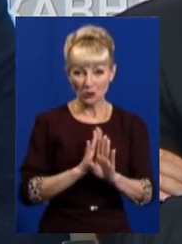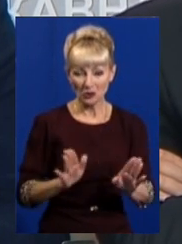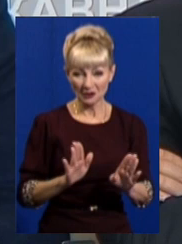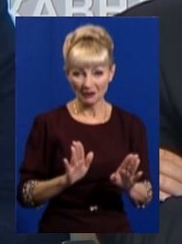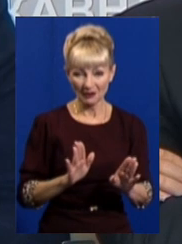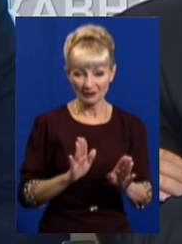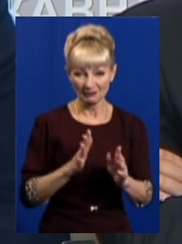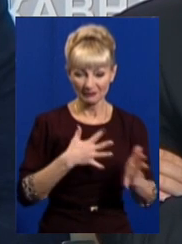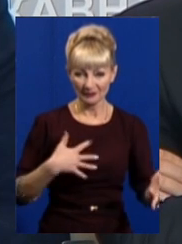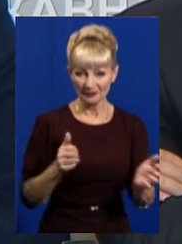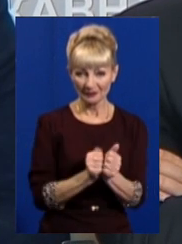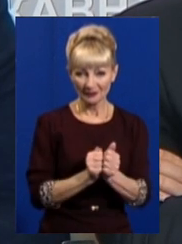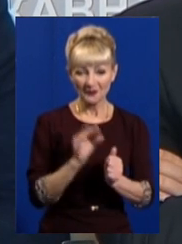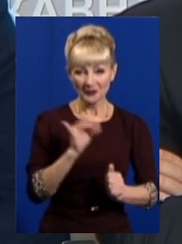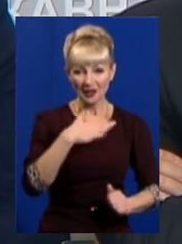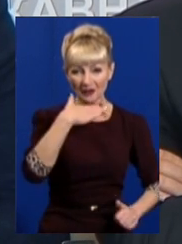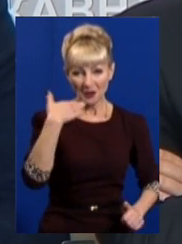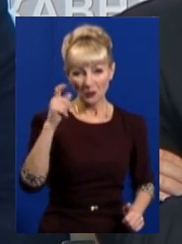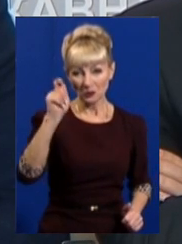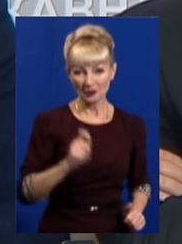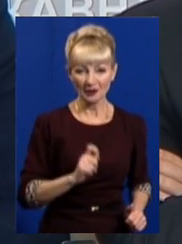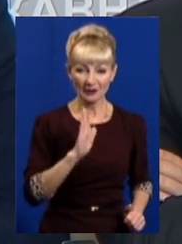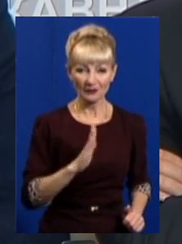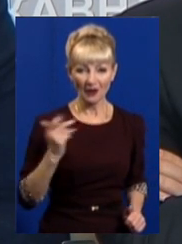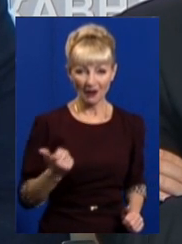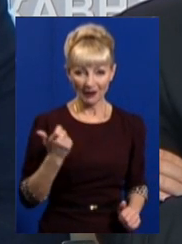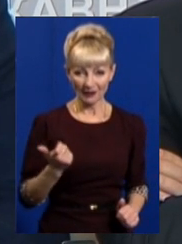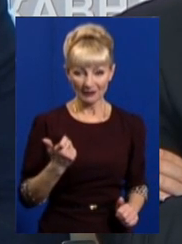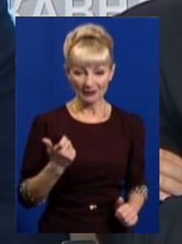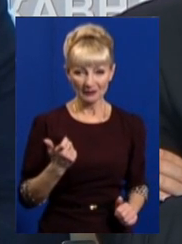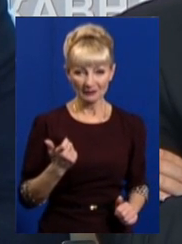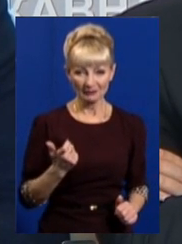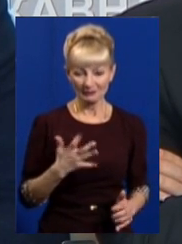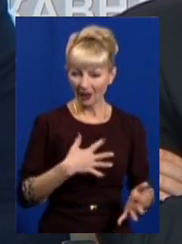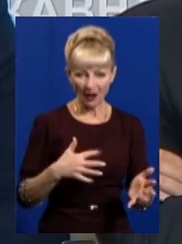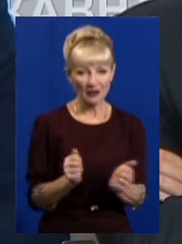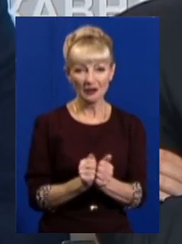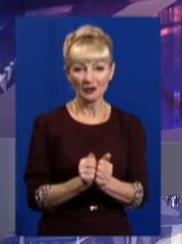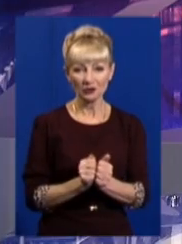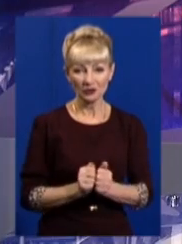позу і не хоче їхати до Харкова. Категорично.